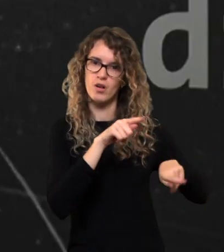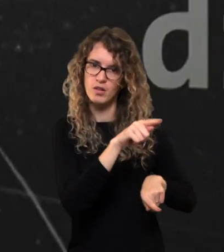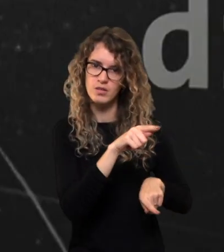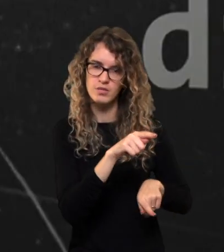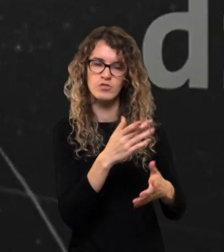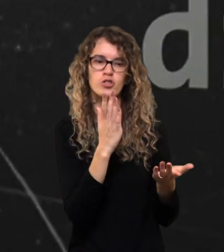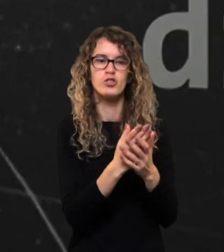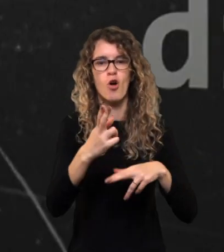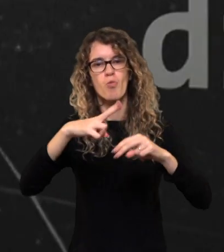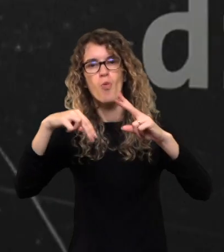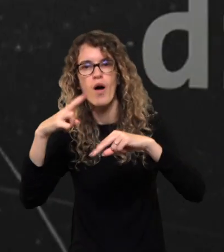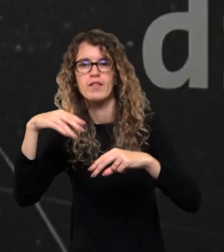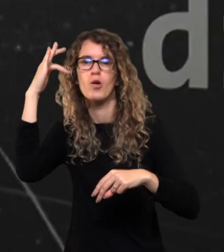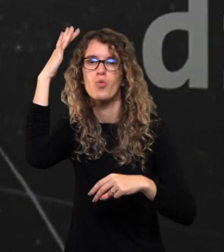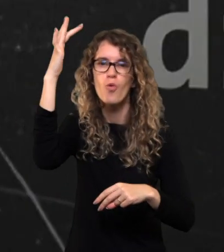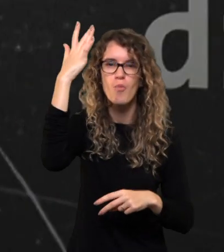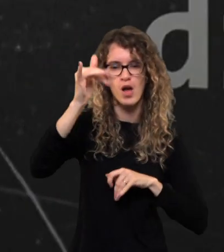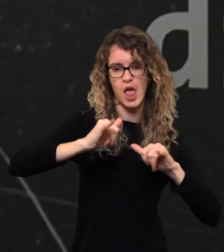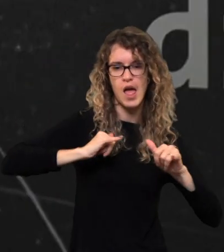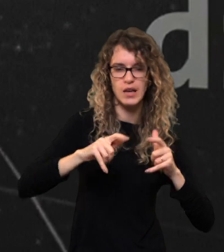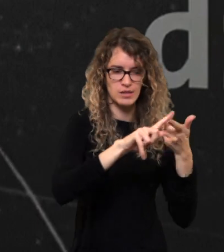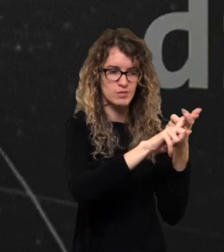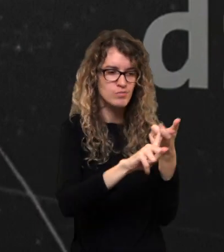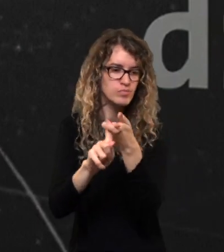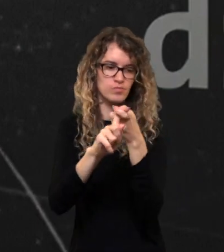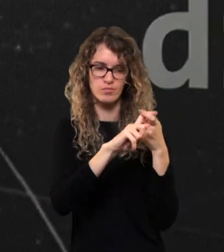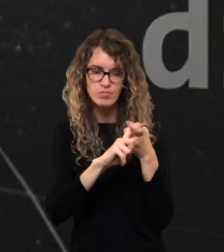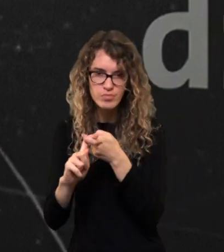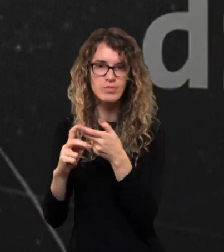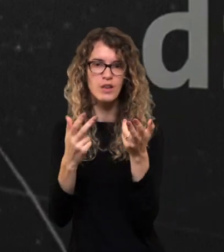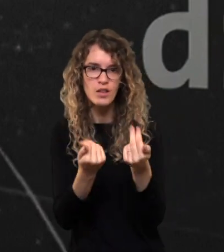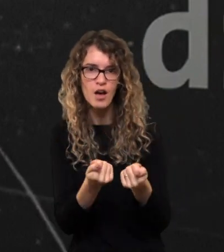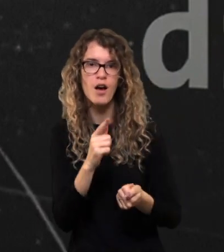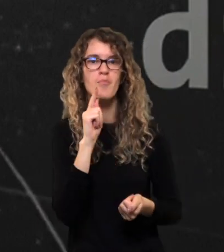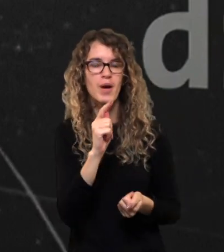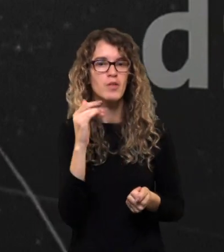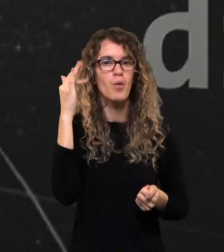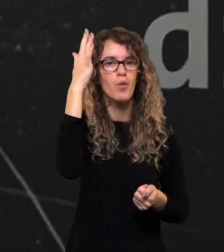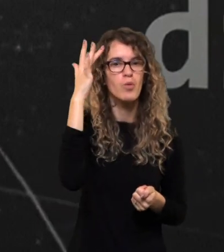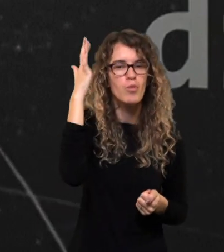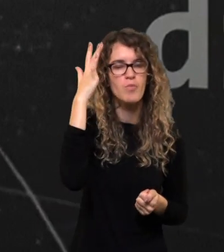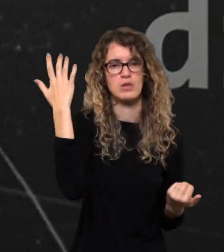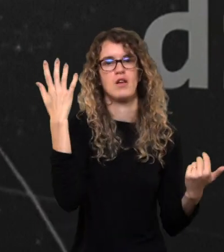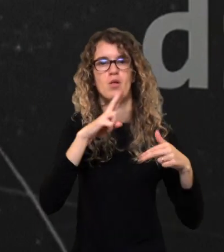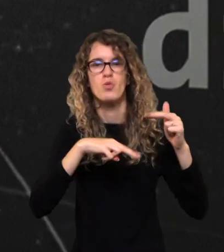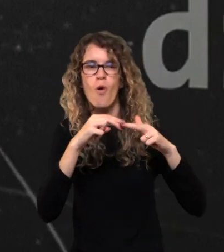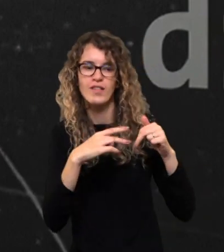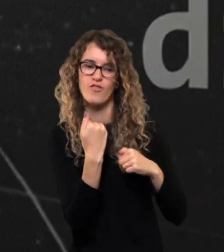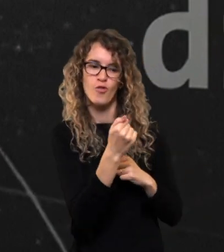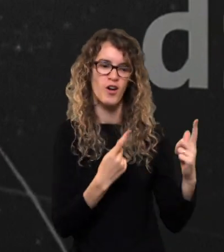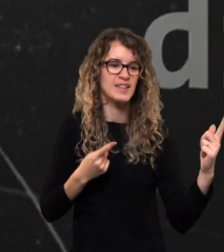Propaganda, apskritai, jis veikia. Nuotaikas, nuomonės, nuostatas, elgesi. Bet